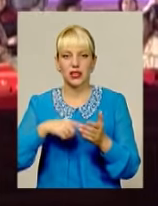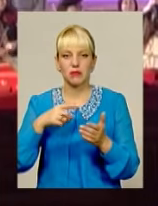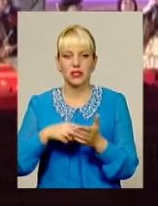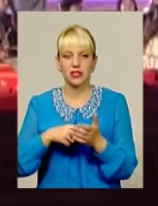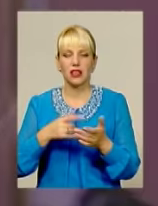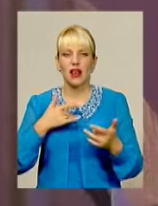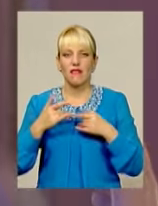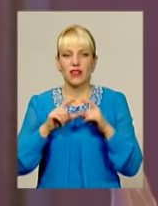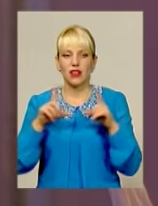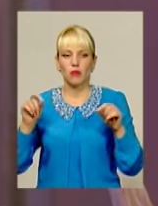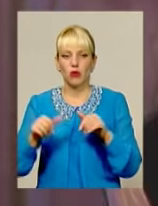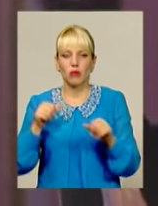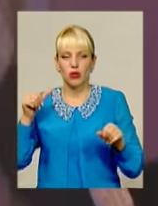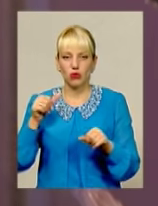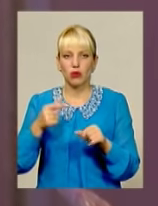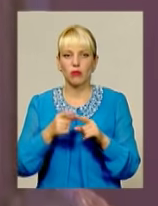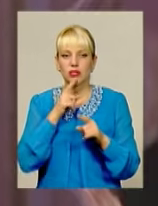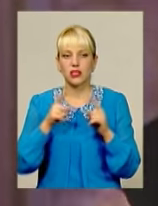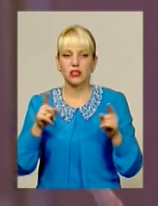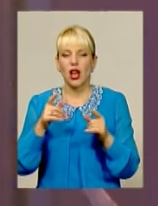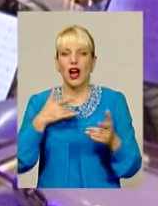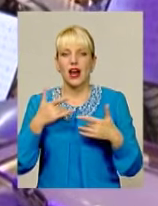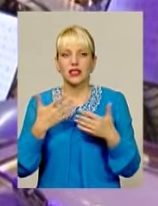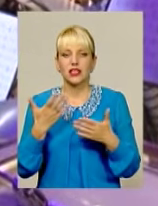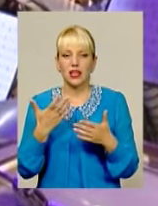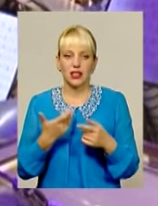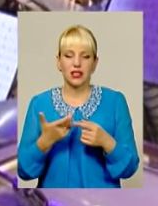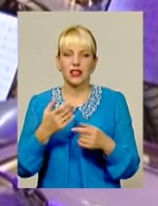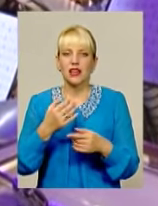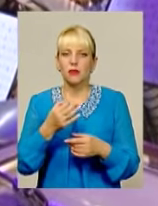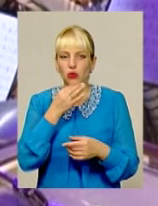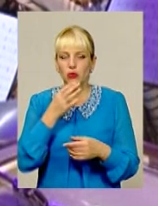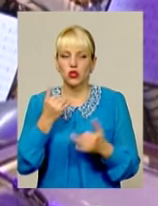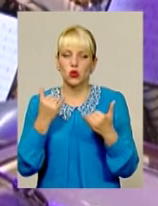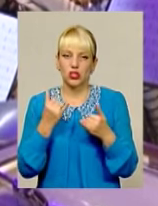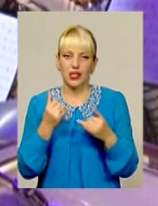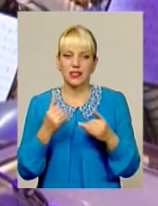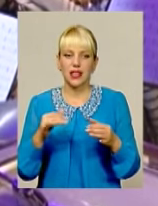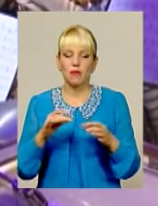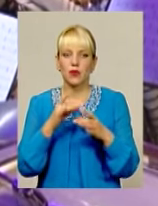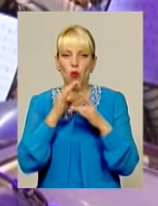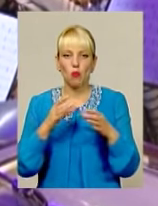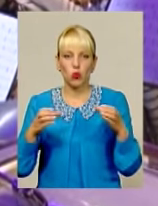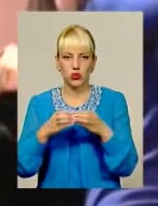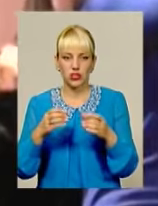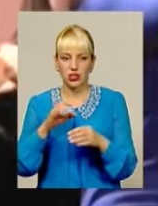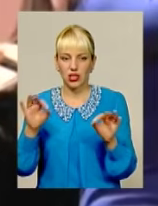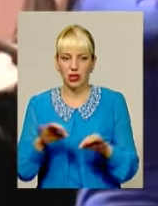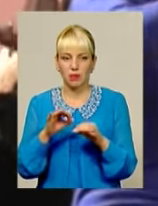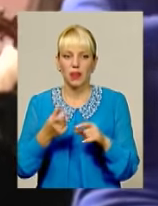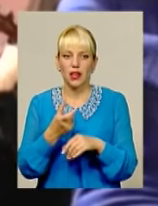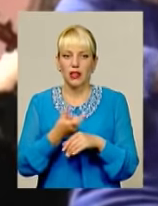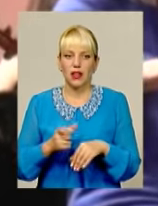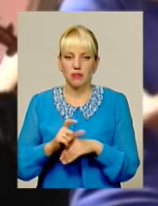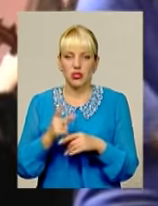сезону. Артисти якої тішили не лише любителів класики, а й сучасної та камерної музики. Тож обіцяють, це і буде не менш цікавим. Серед найбільш